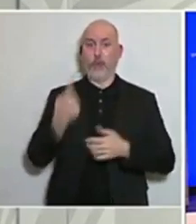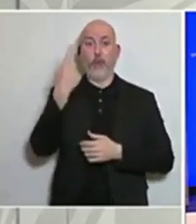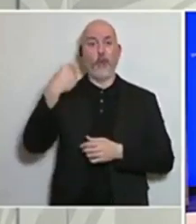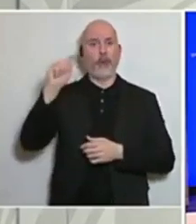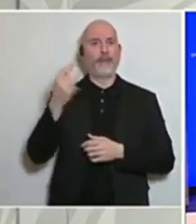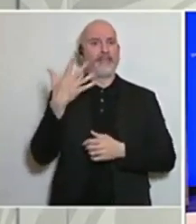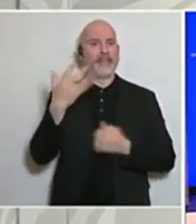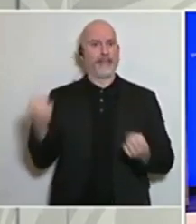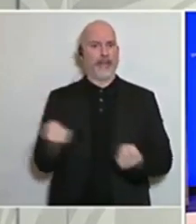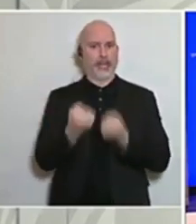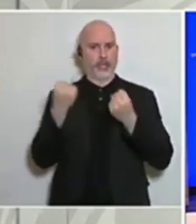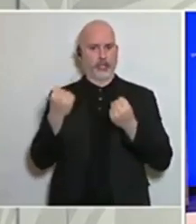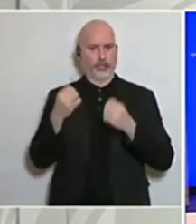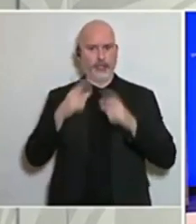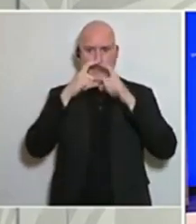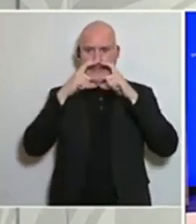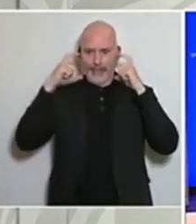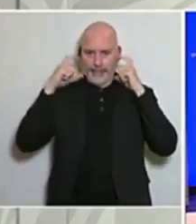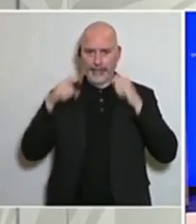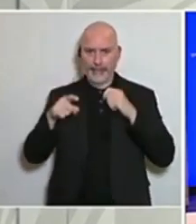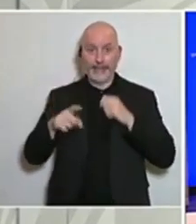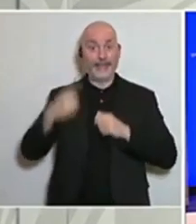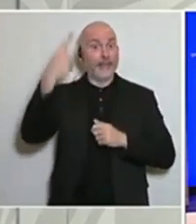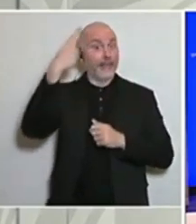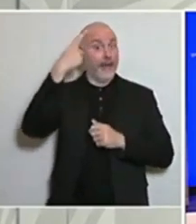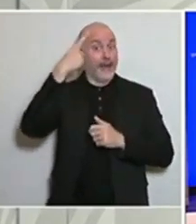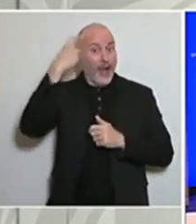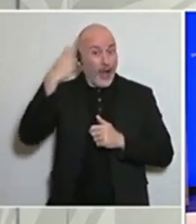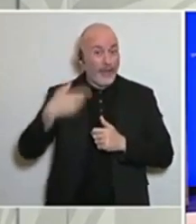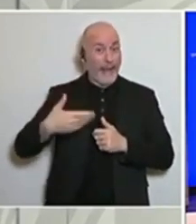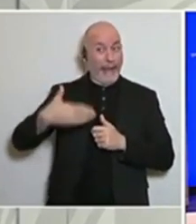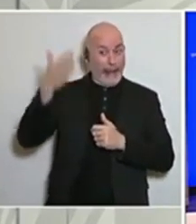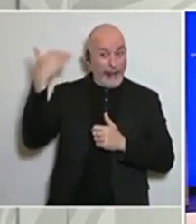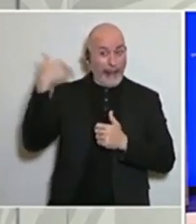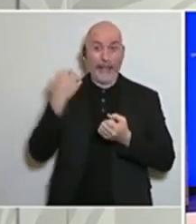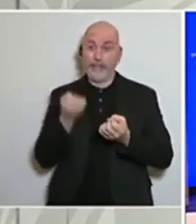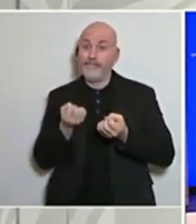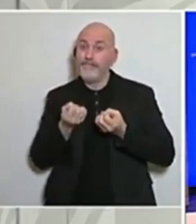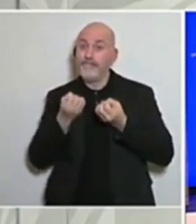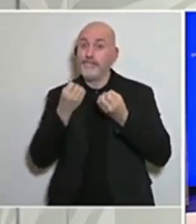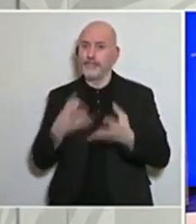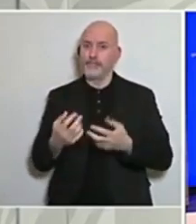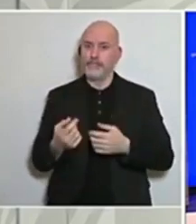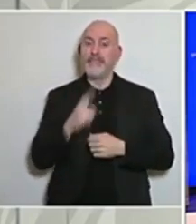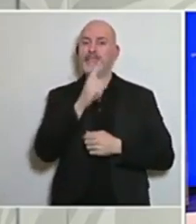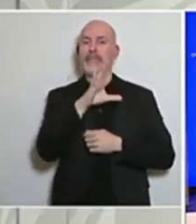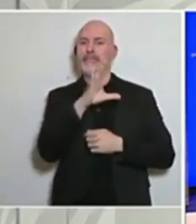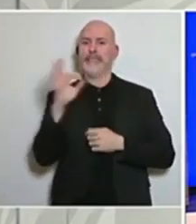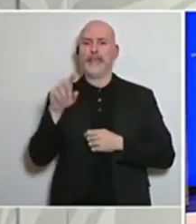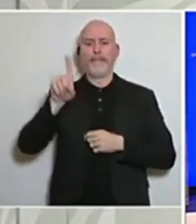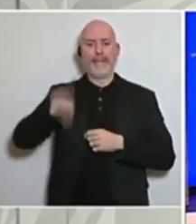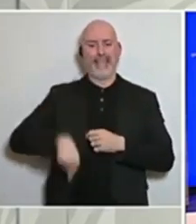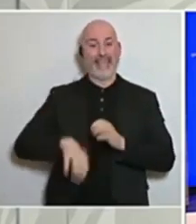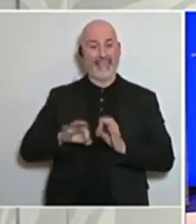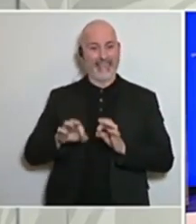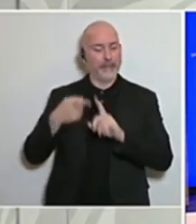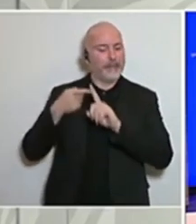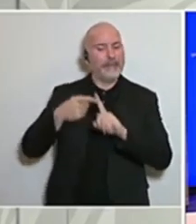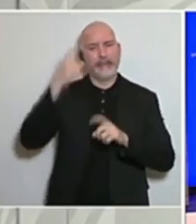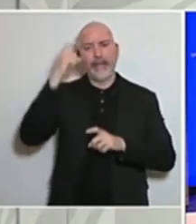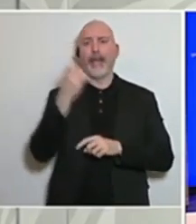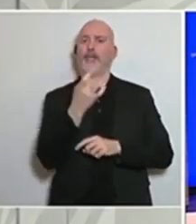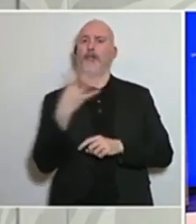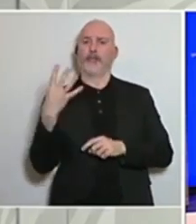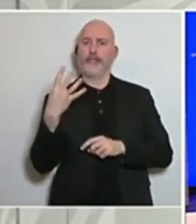i amb aquest canvi de data, recordin que en un primer moment vam anunciar que en tindríem 100.000 disponibles pel dia 14, la